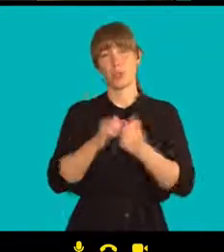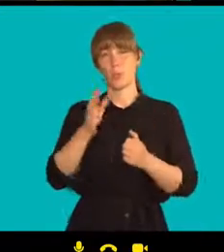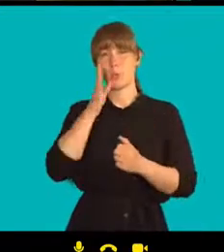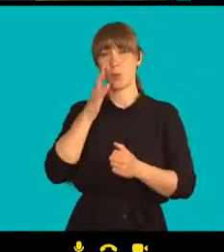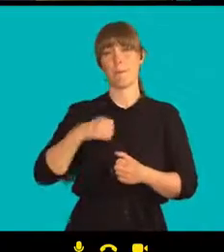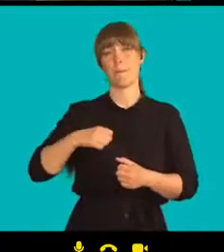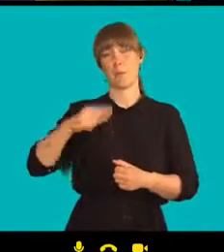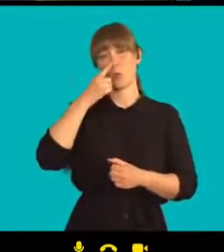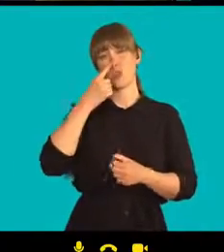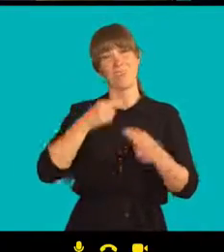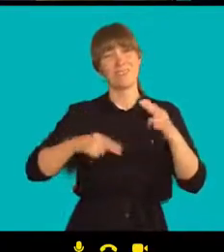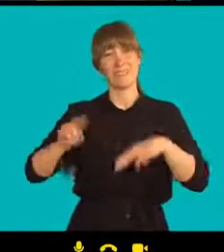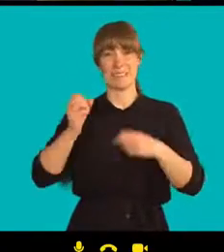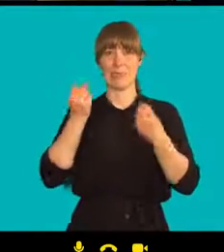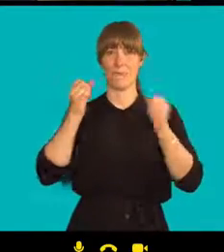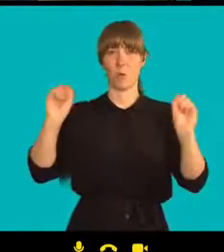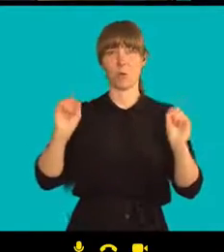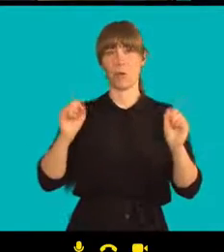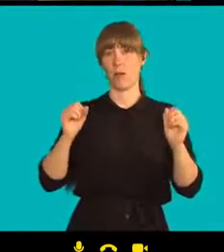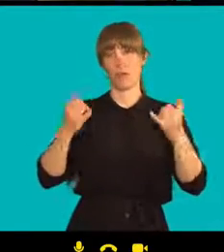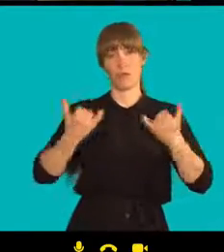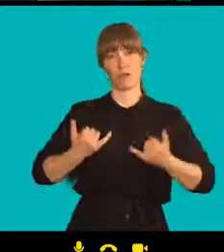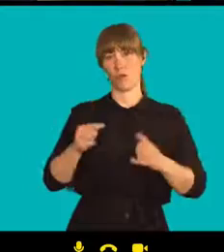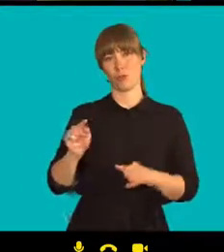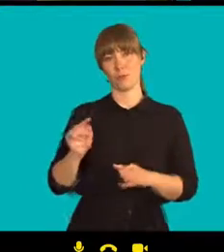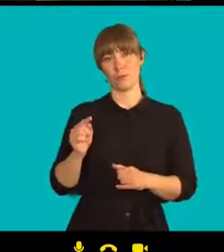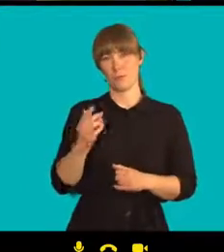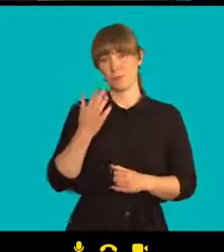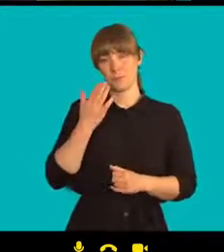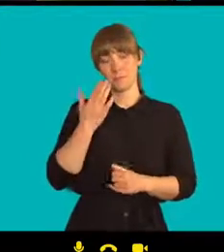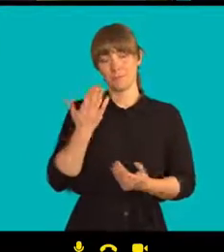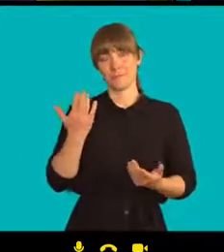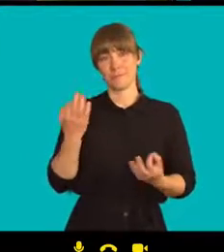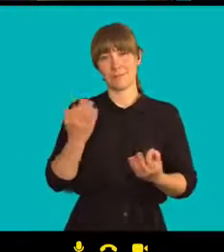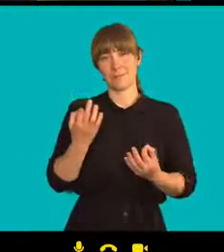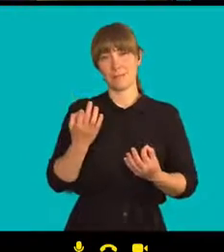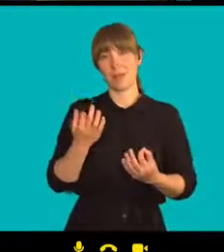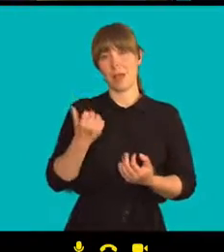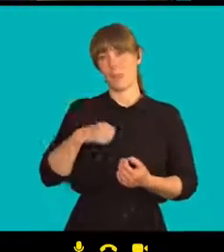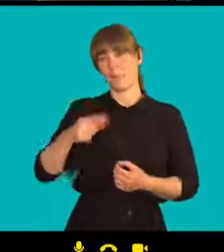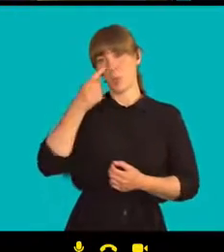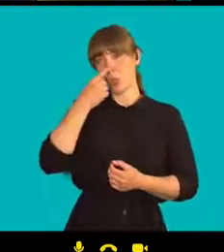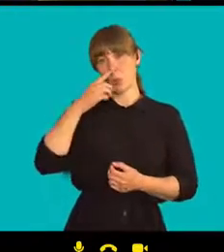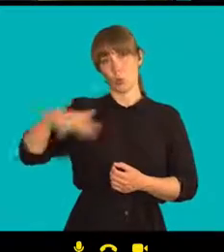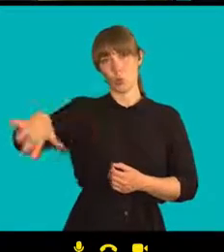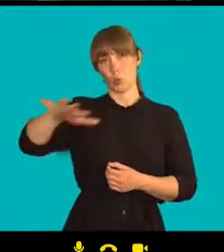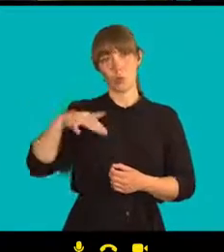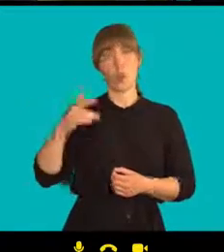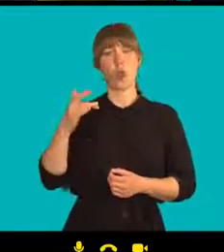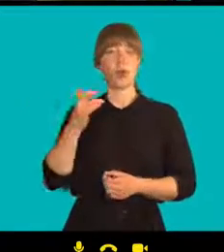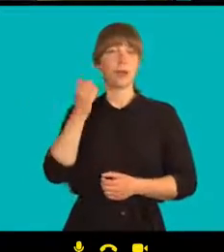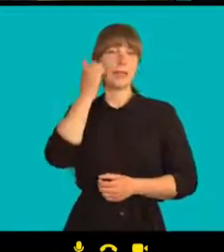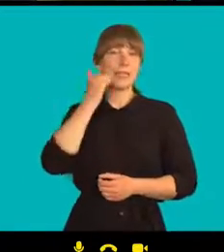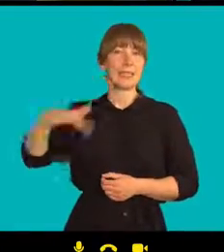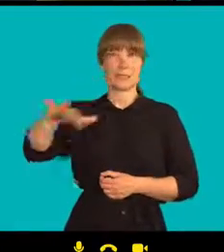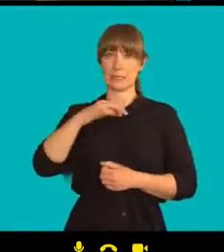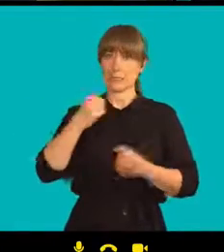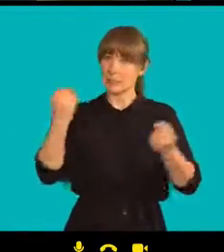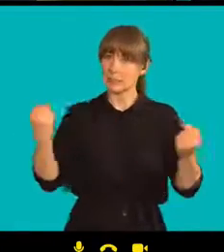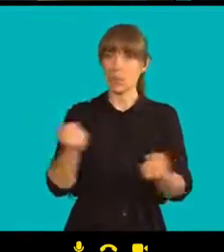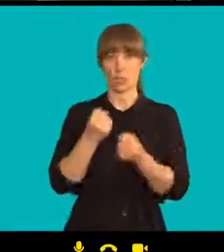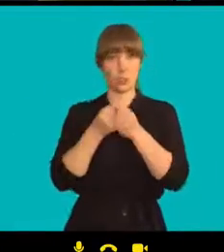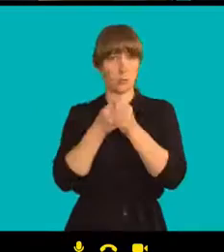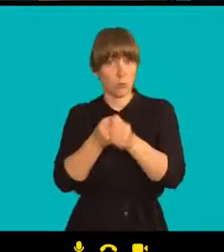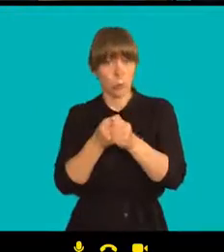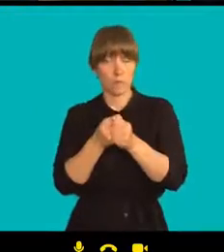než to, které vidíme dnes. A to je v rukou nakonec běloruské občanské společnosti všech,